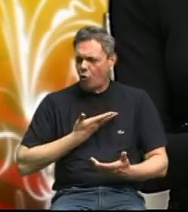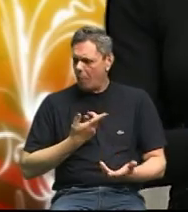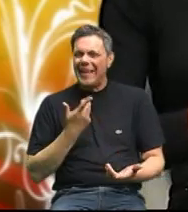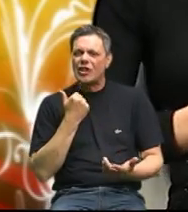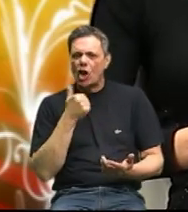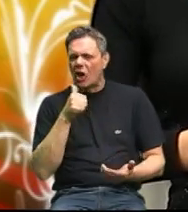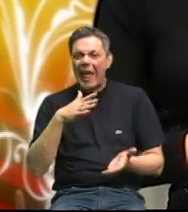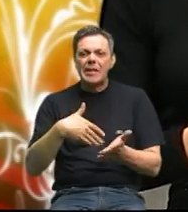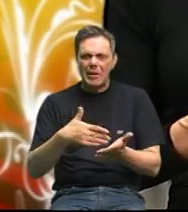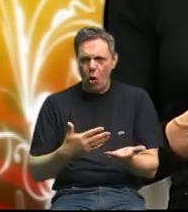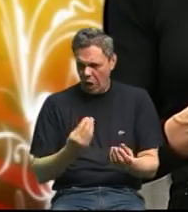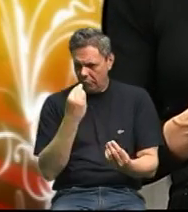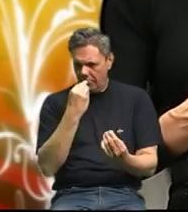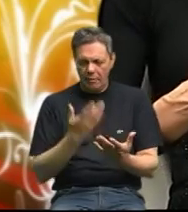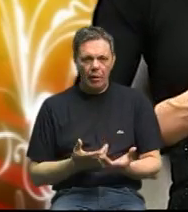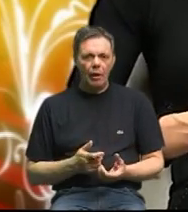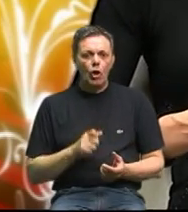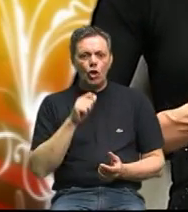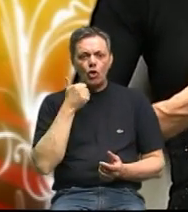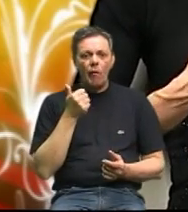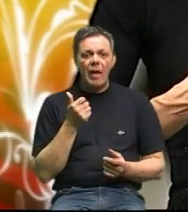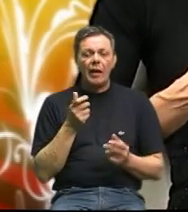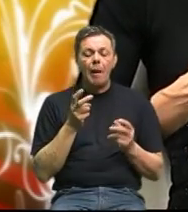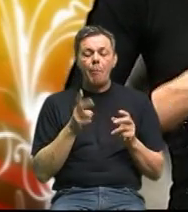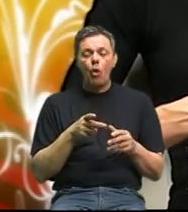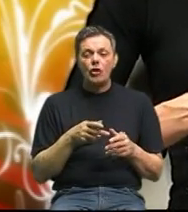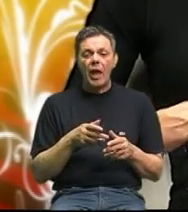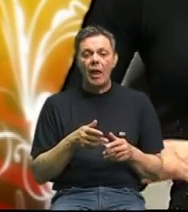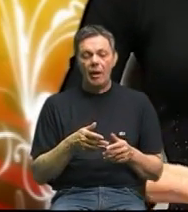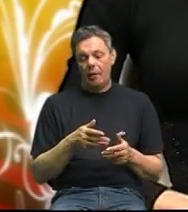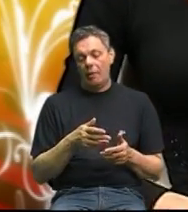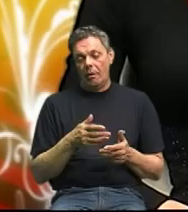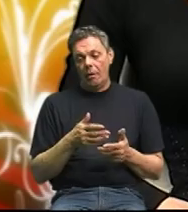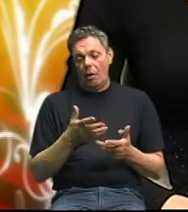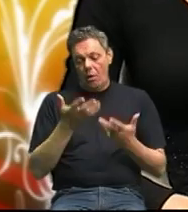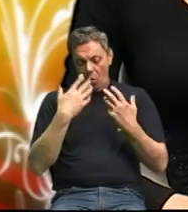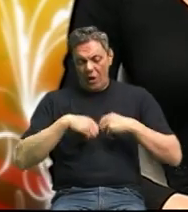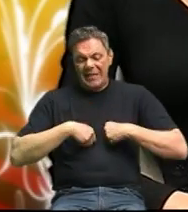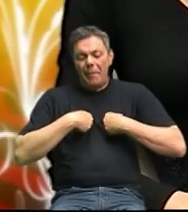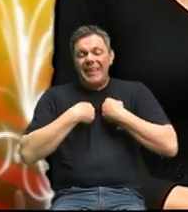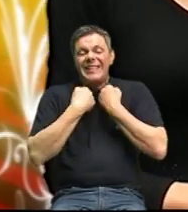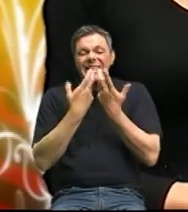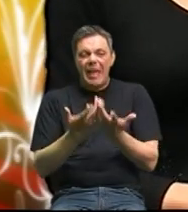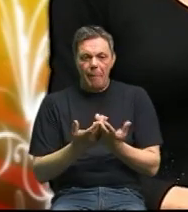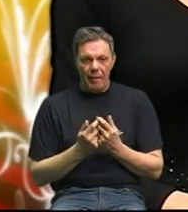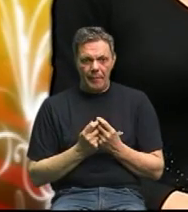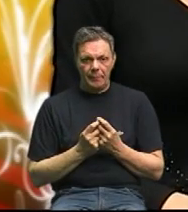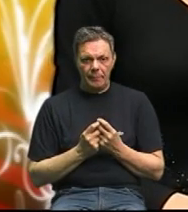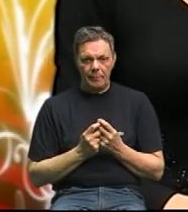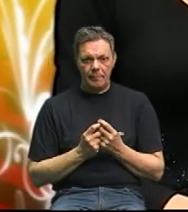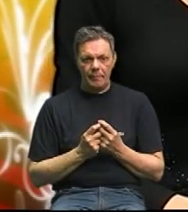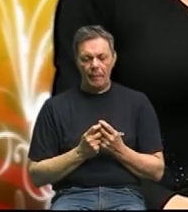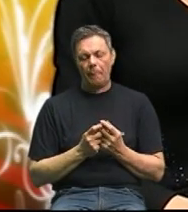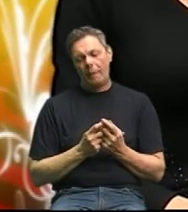šečera i iz masnoće čovjek može uzimať iz sebe i existira